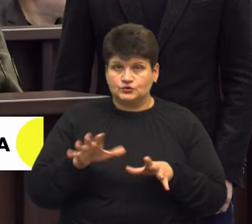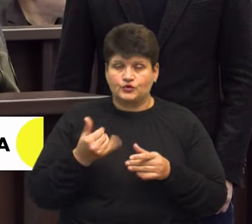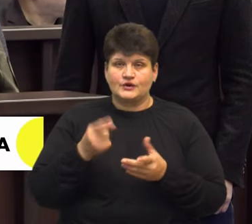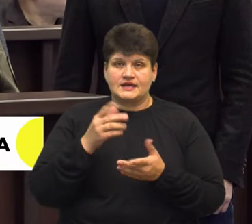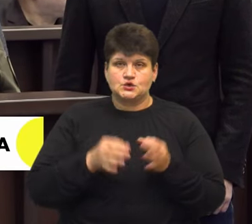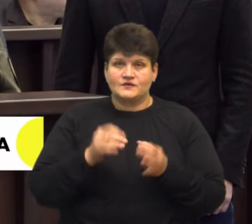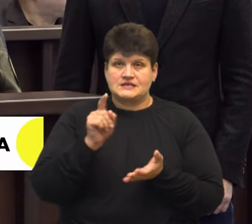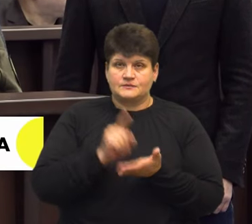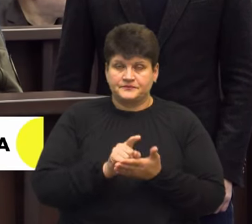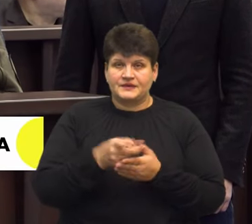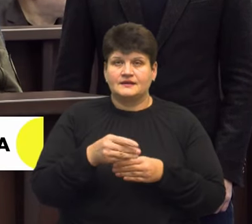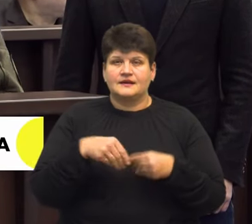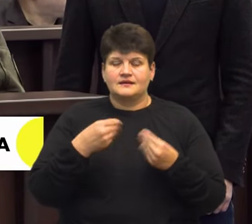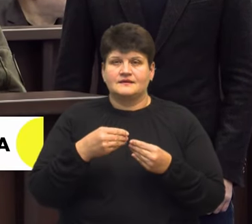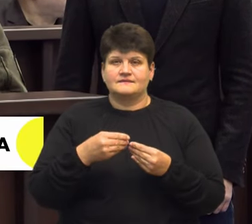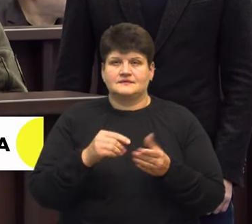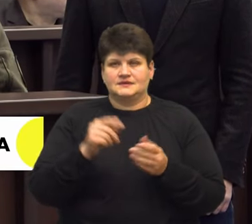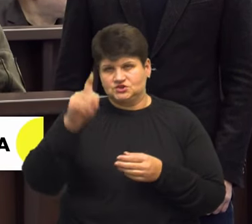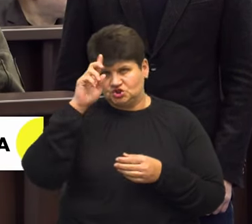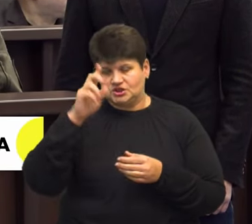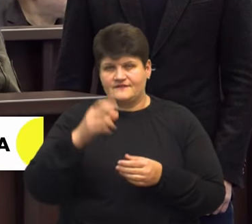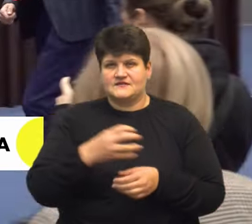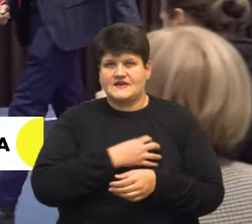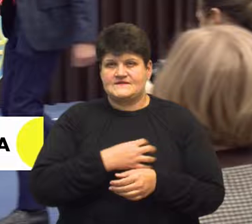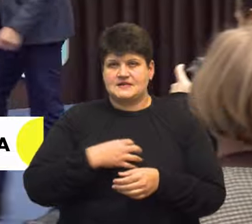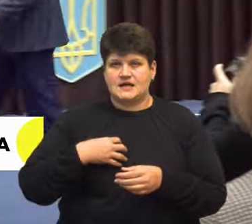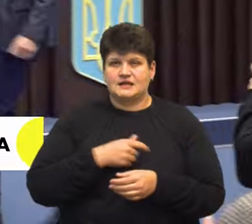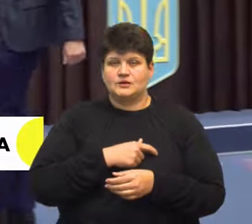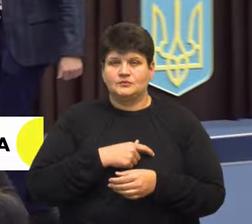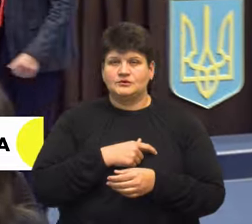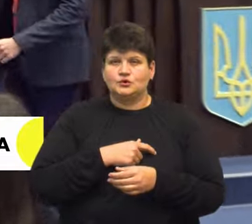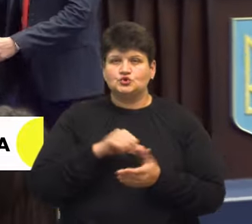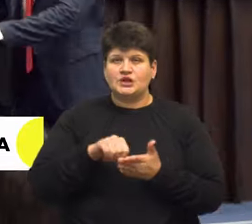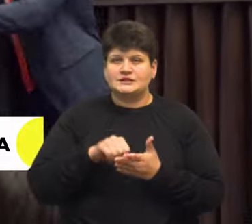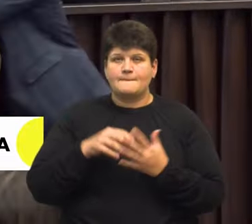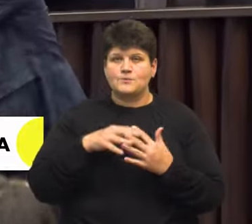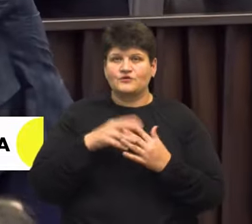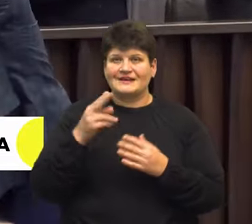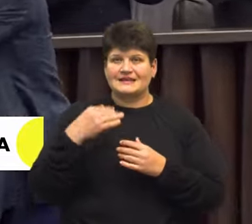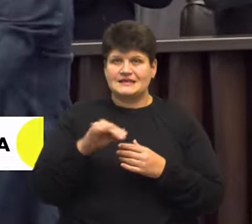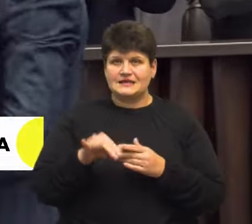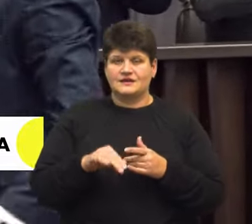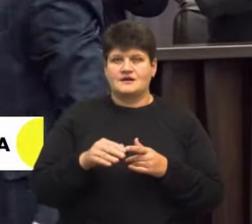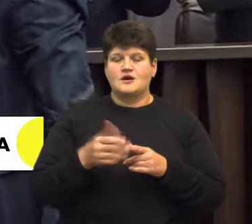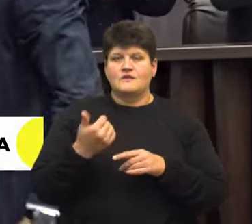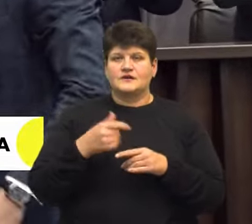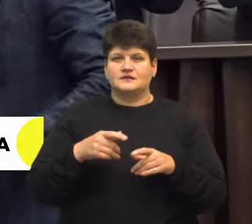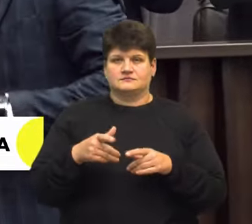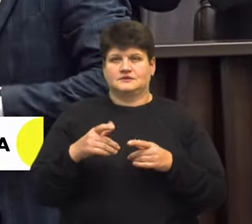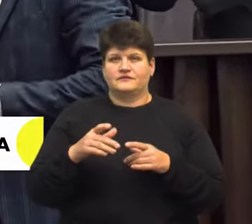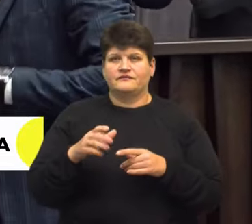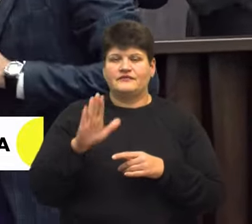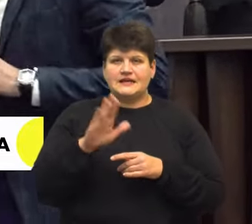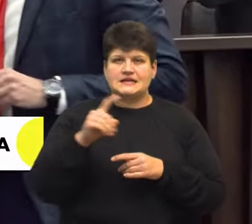вручили державні відзнаки депутатам-учасникам бойових дій. Негрудний знак «Золотий хрест» від голокомандувача Збройних сил України